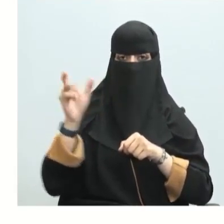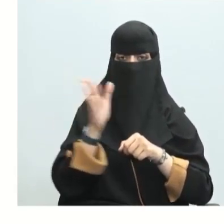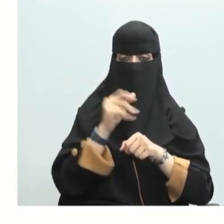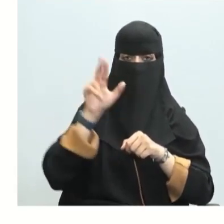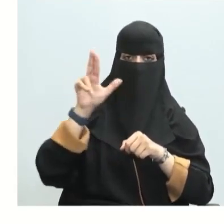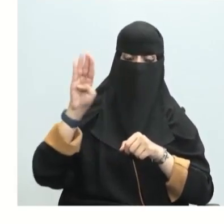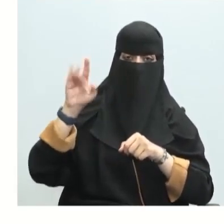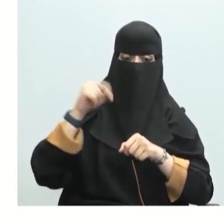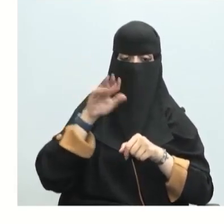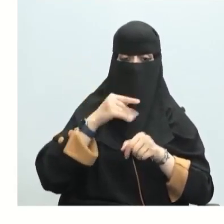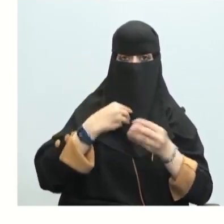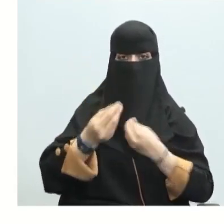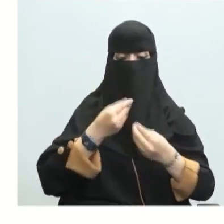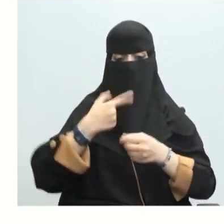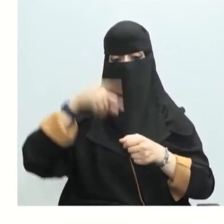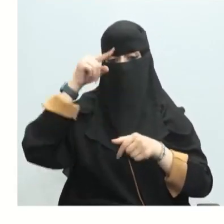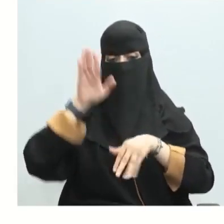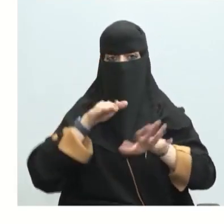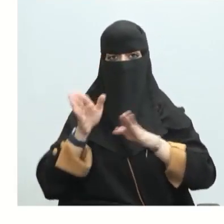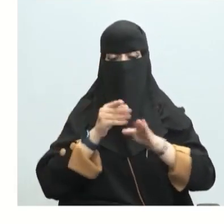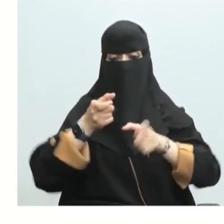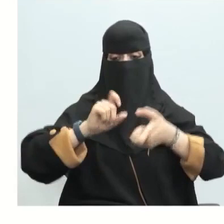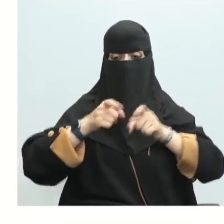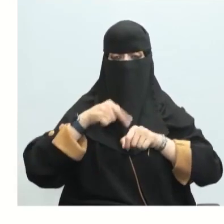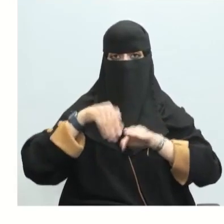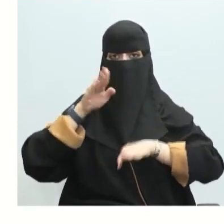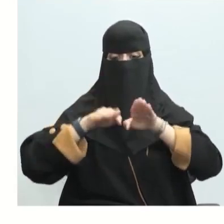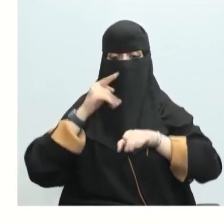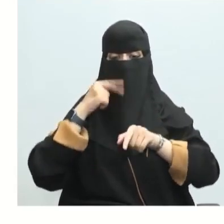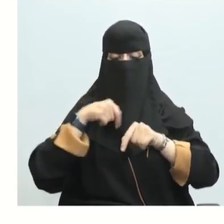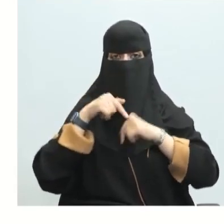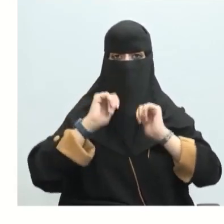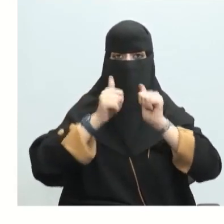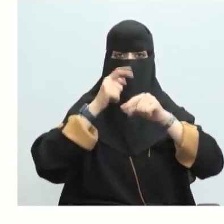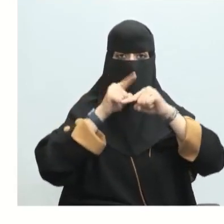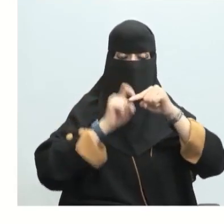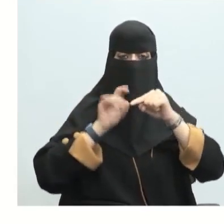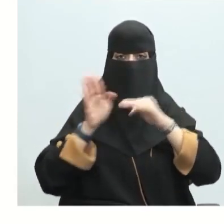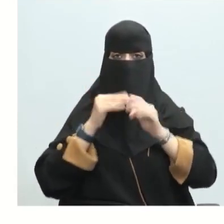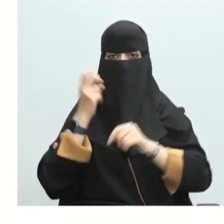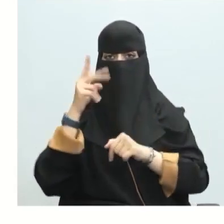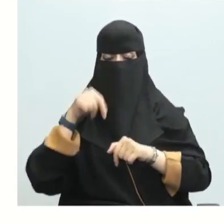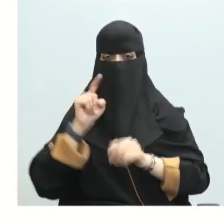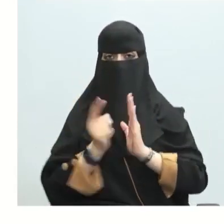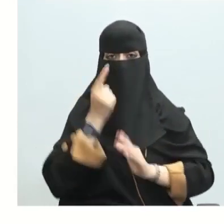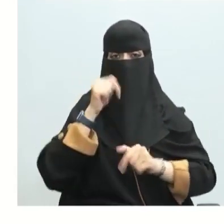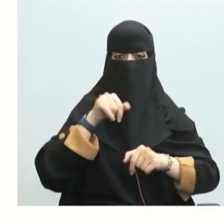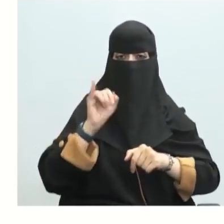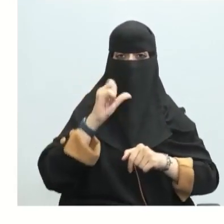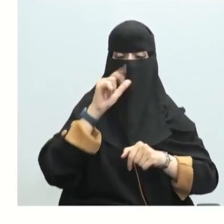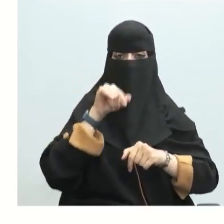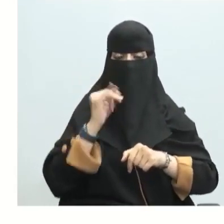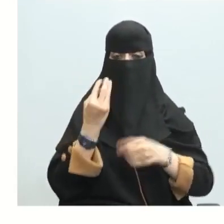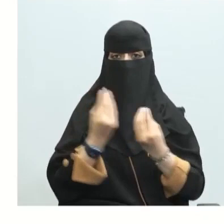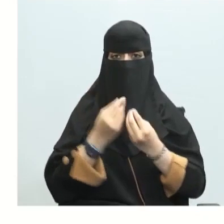هذا هو التفاعل بعدما قمنا إذن تتذكرون قمنا بالقسمة على اثنين إذن واحد مول من الكبريت مع